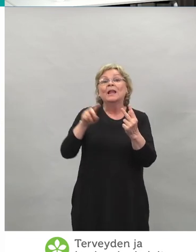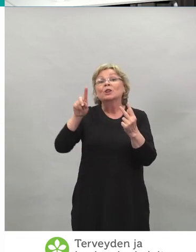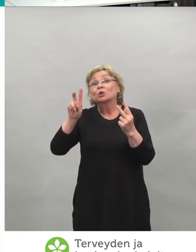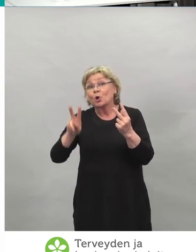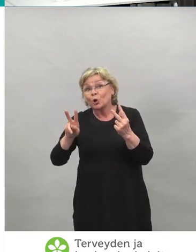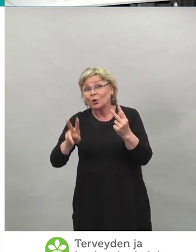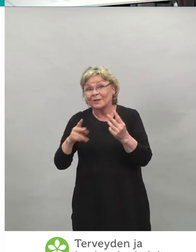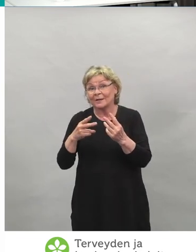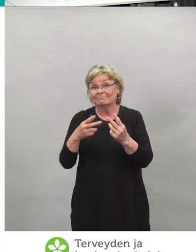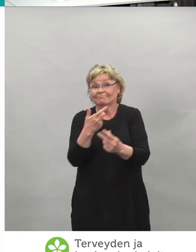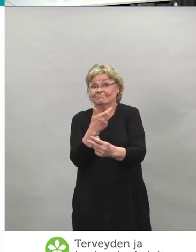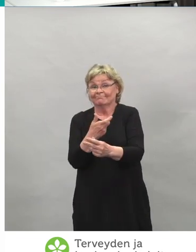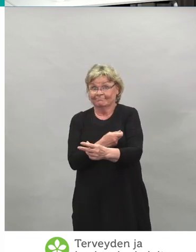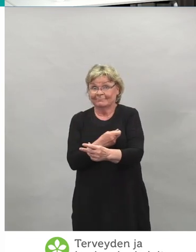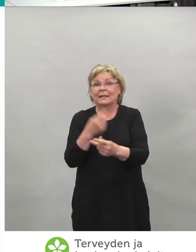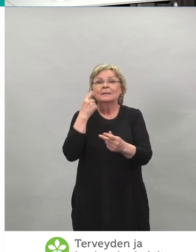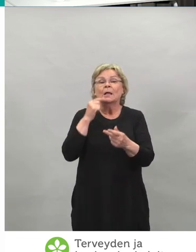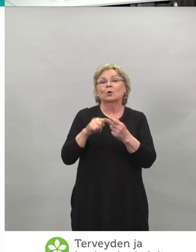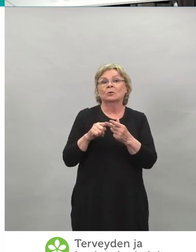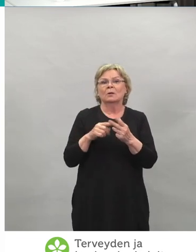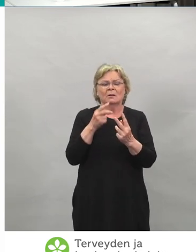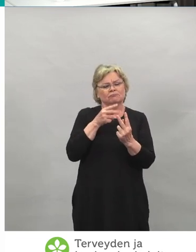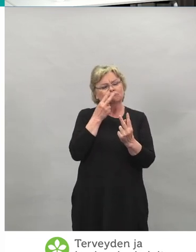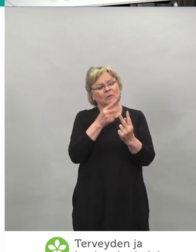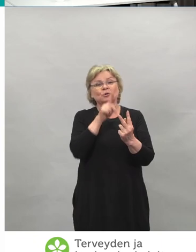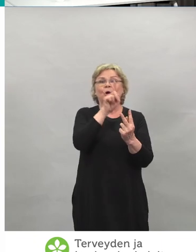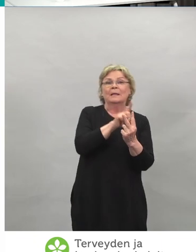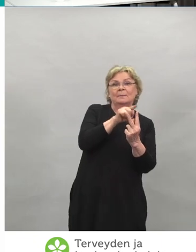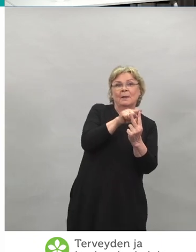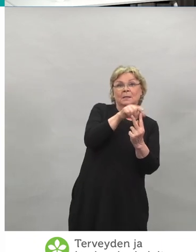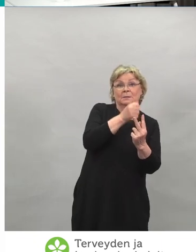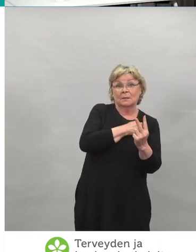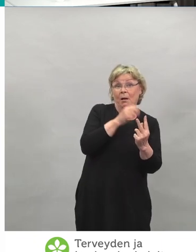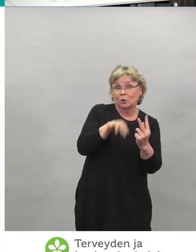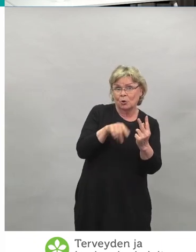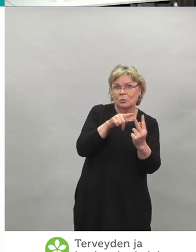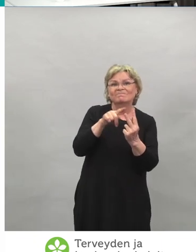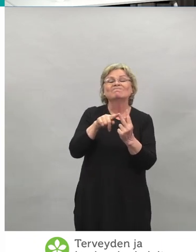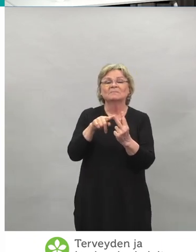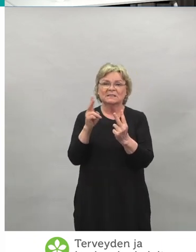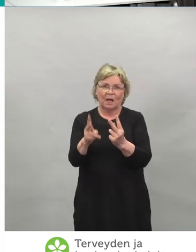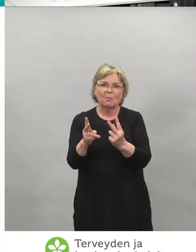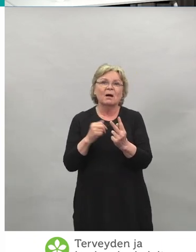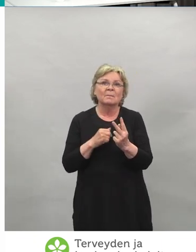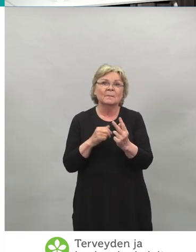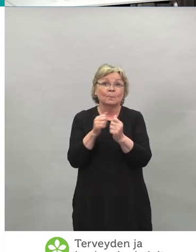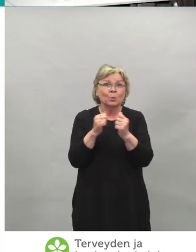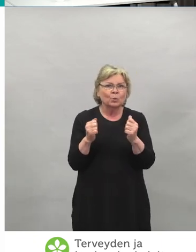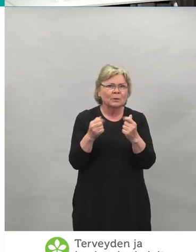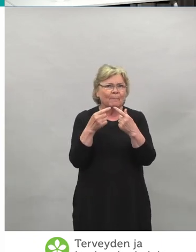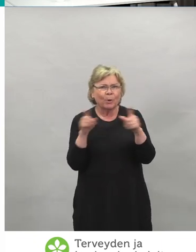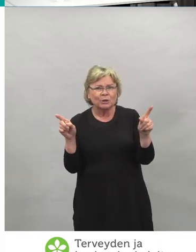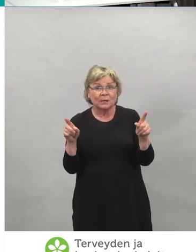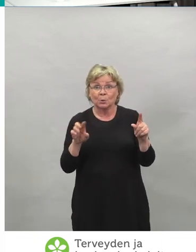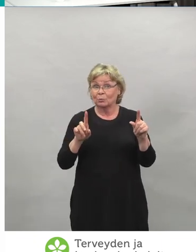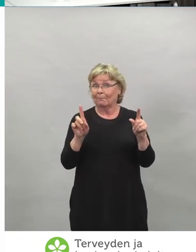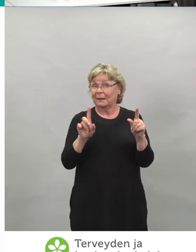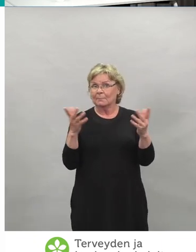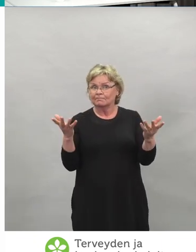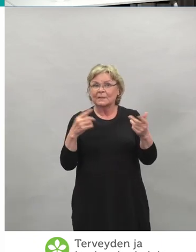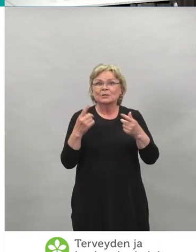samaa valmistetta kuin ykkösannos, mutta tästä on poikkeuksena nyt se, että jos AstraZeneca-rokosta